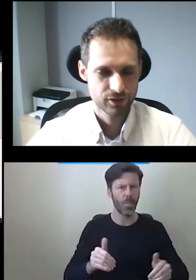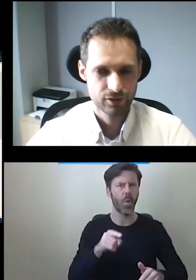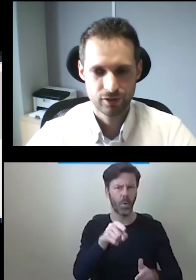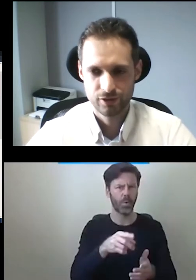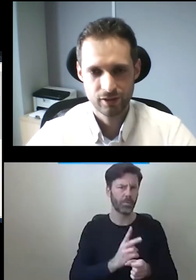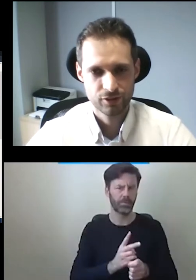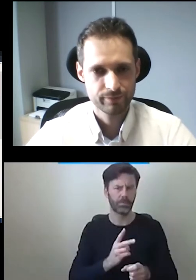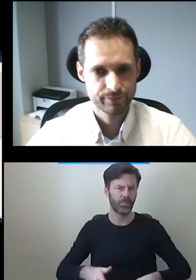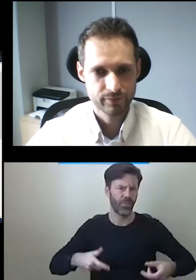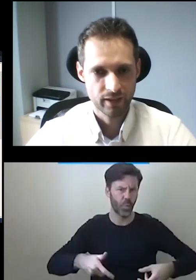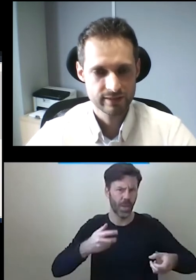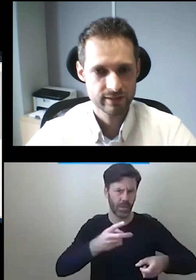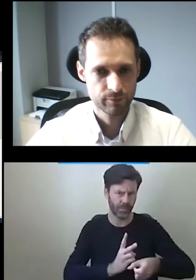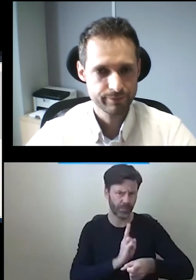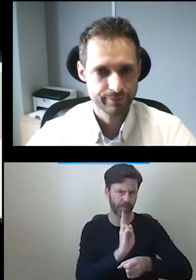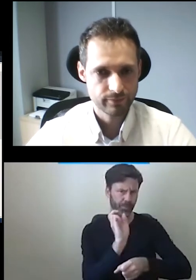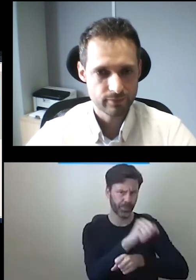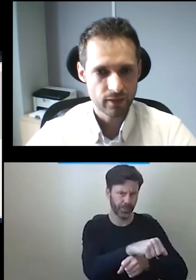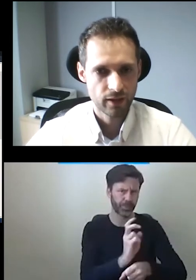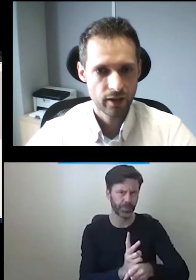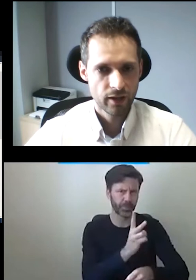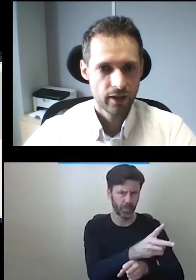pokonać dzięki naszym systemom.